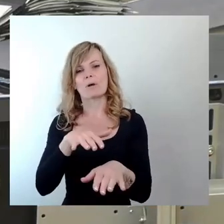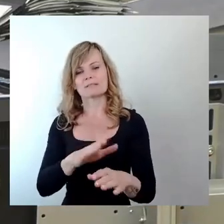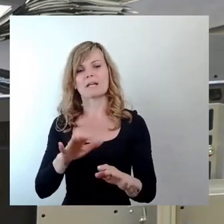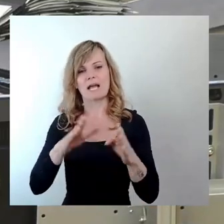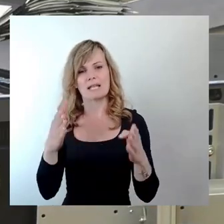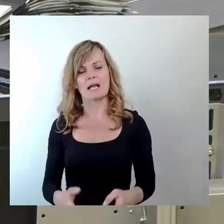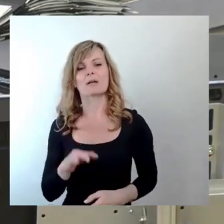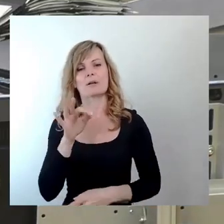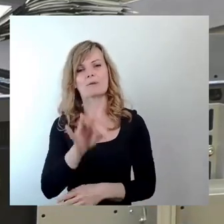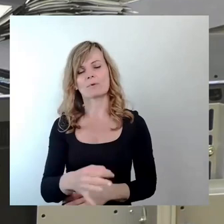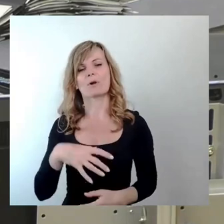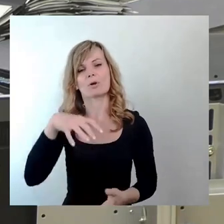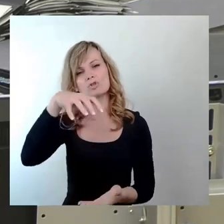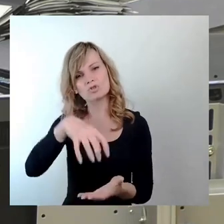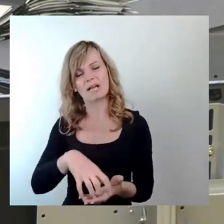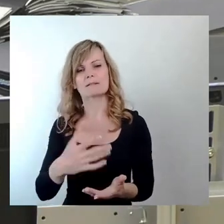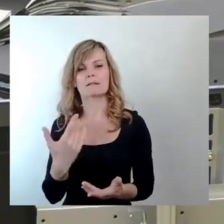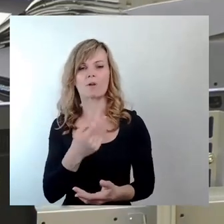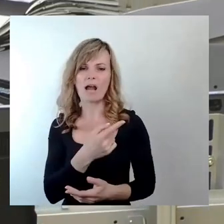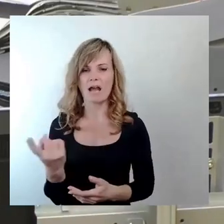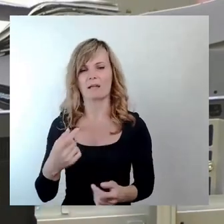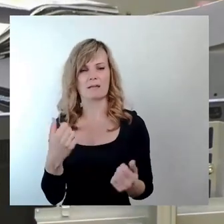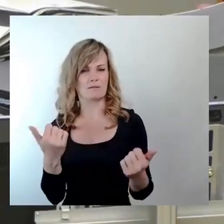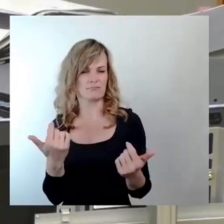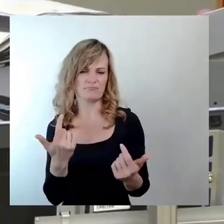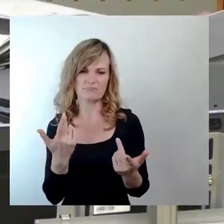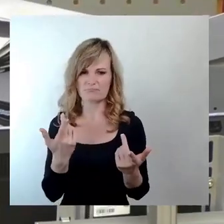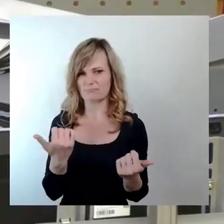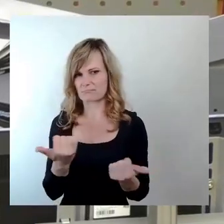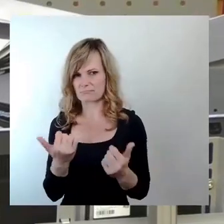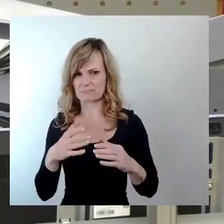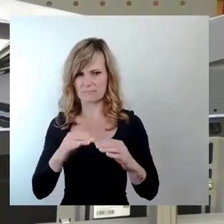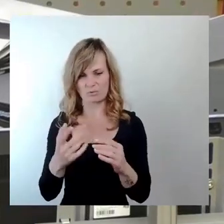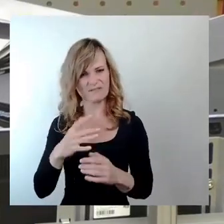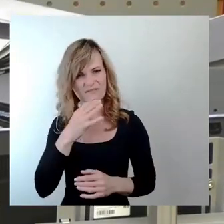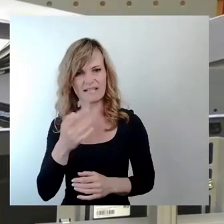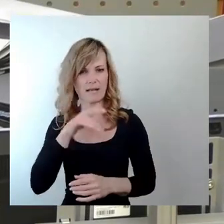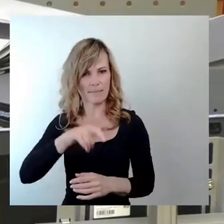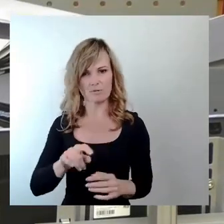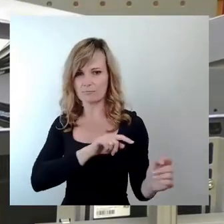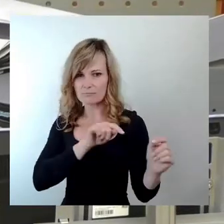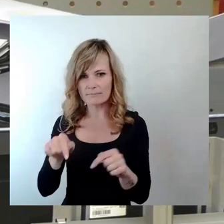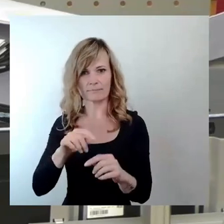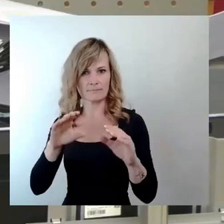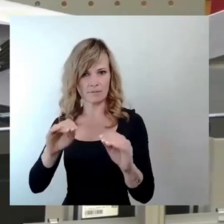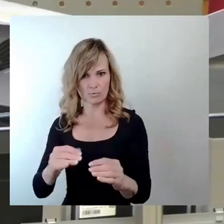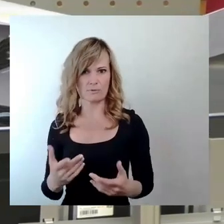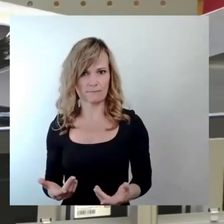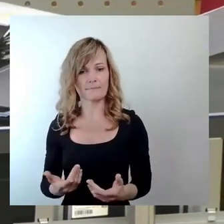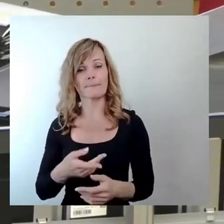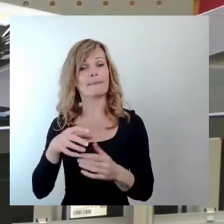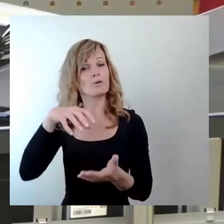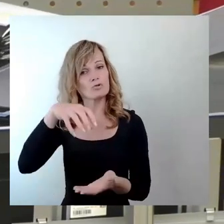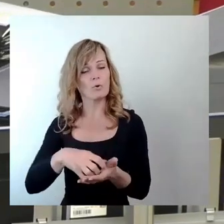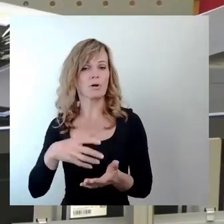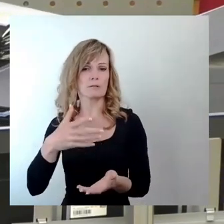Stadtteil, für alle. Es ist eine Sportstätte, die sehr rege Genutze von ganz vielen Menschen. Und wo, wenn nicht in Sportstätten, wo Menschen zusammen Sport machen,